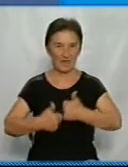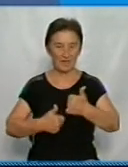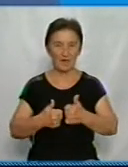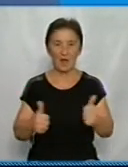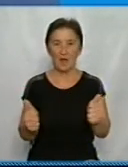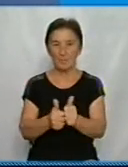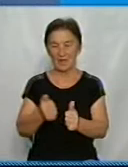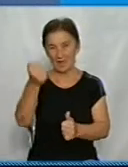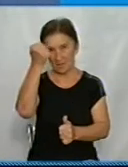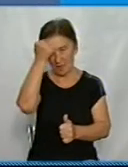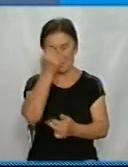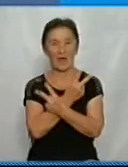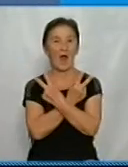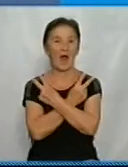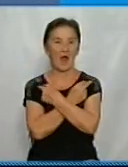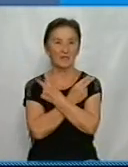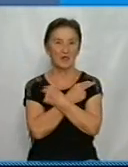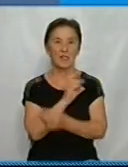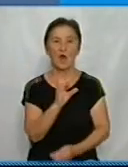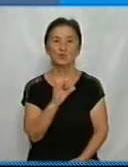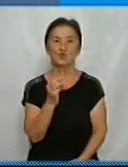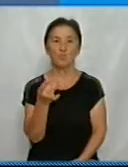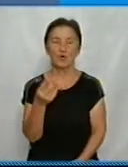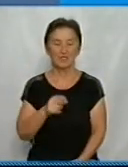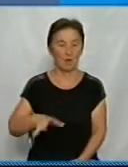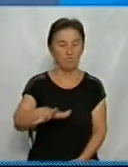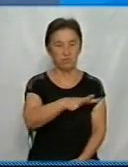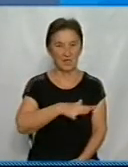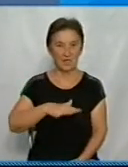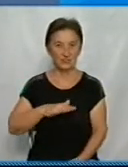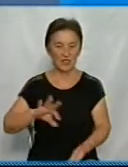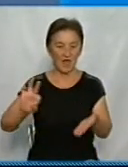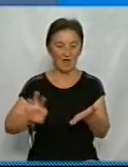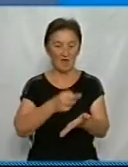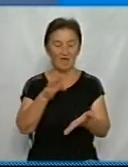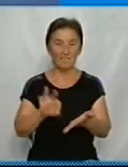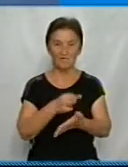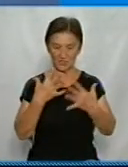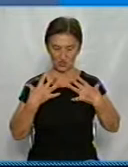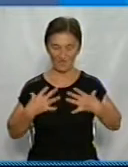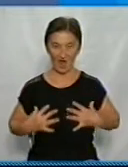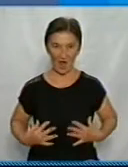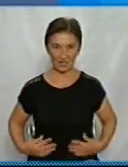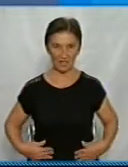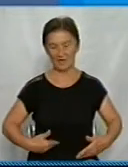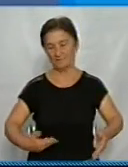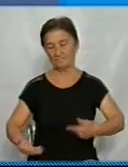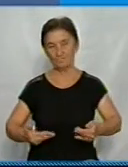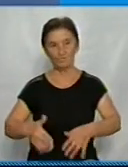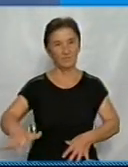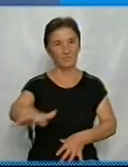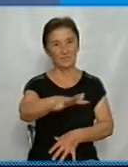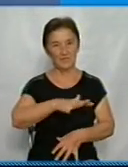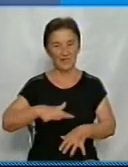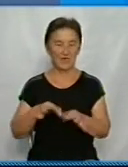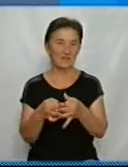біля пам'ятника Ангелу-охоронцю на Соборній площі учасники ходив вишиванок вирушують до площі Героїв Майдану. О 18-й на Козачому